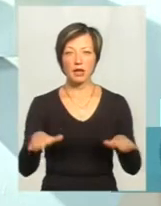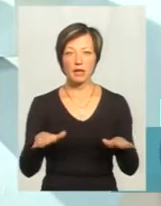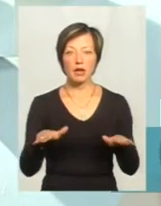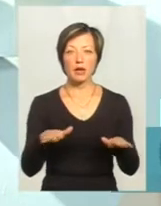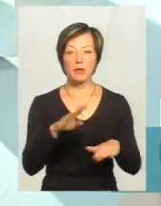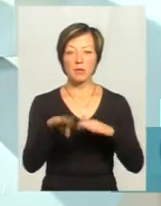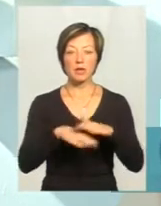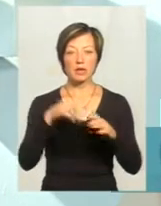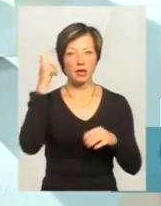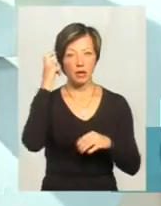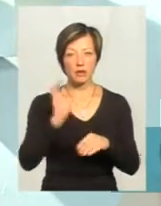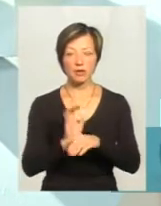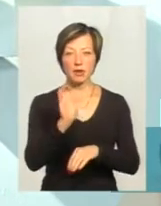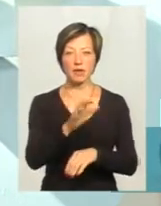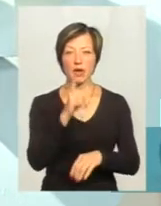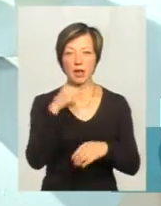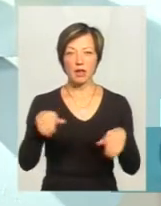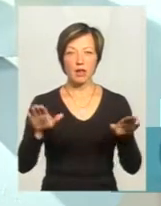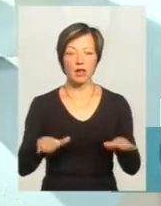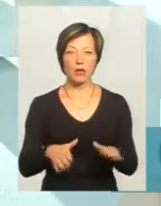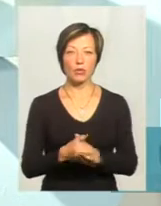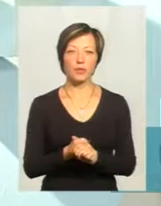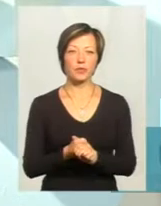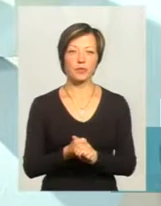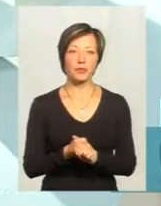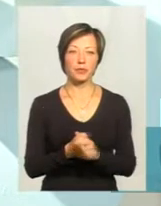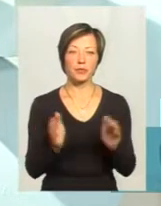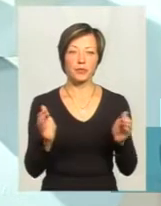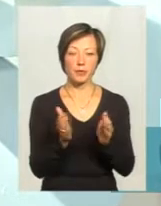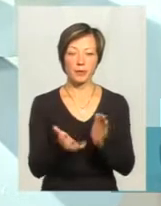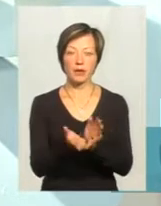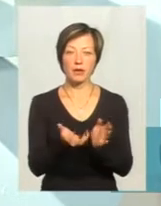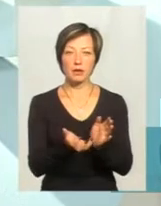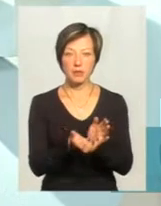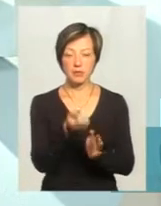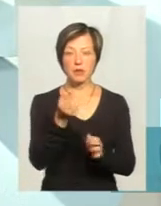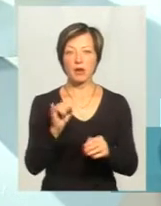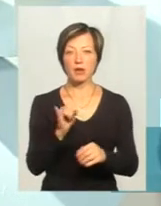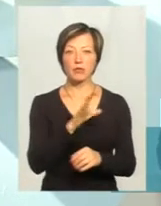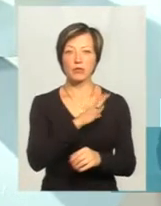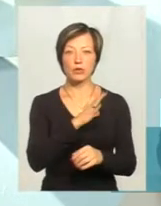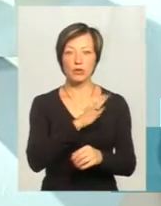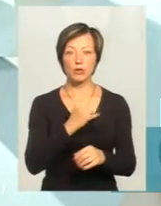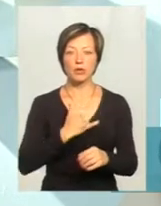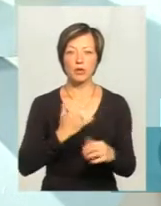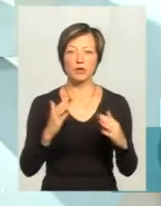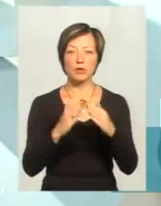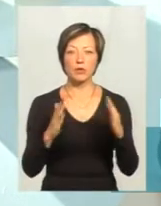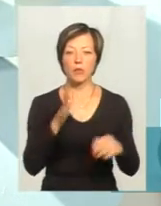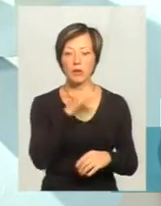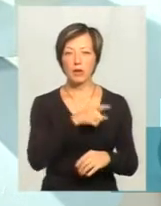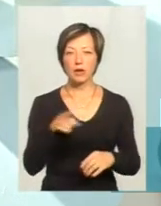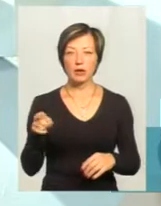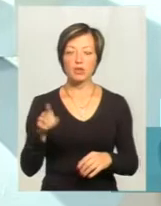от під Києвом ми туди відправляли лелечня, підібрали, і воно було в мене вдома якийсь період